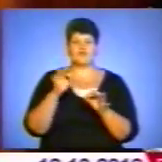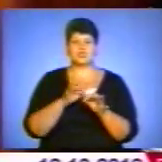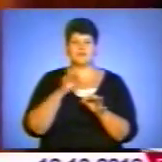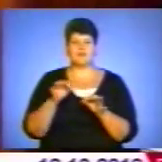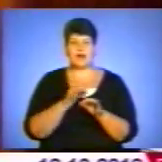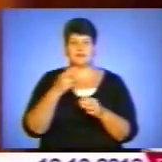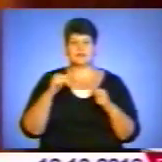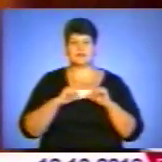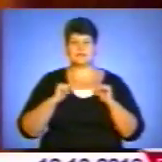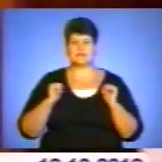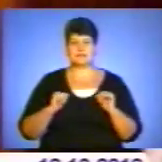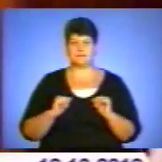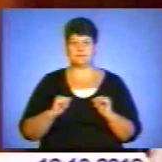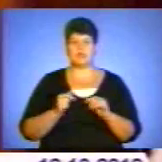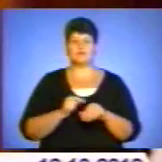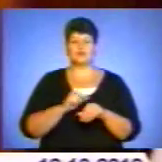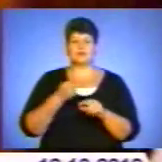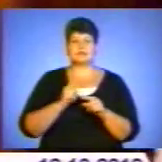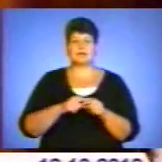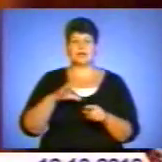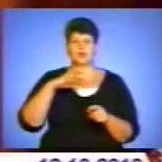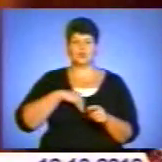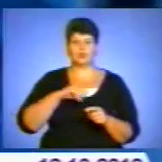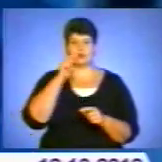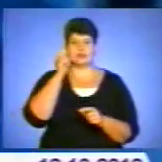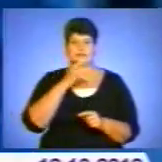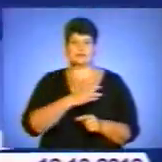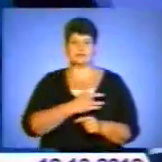взагалі відчувається цей дух українця в серці.